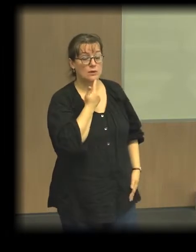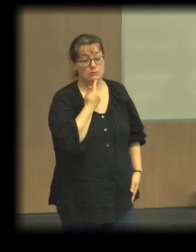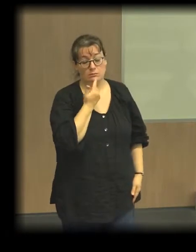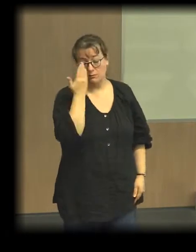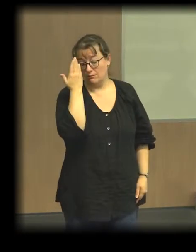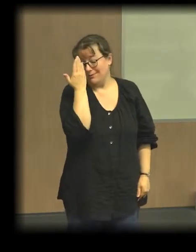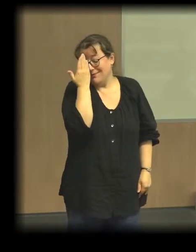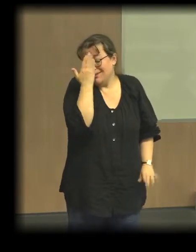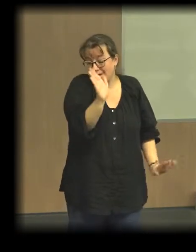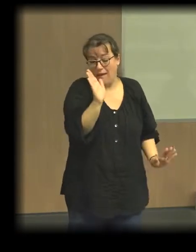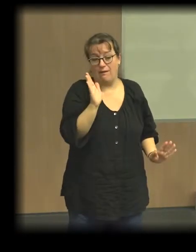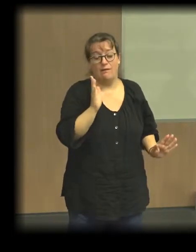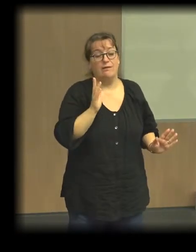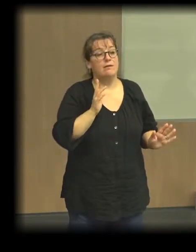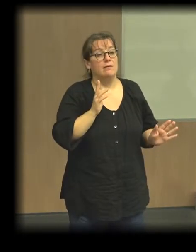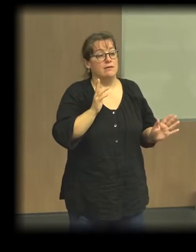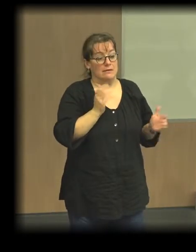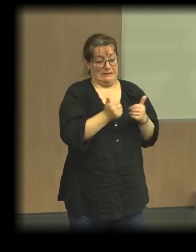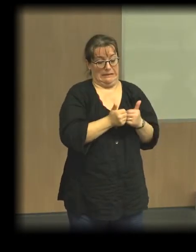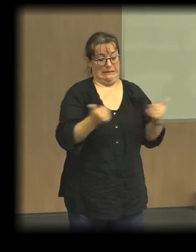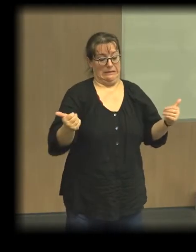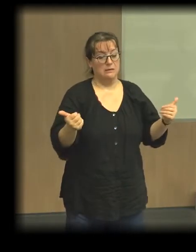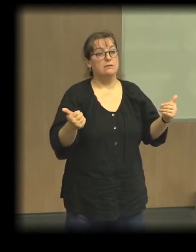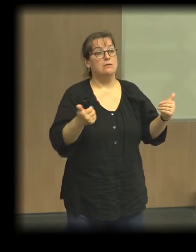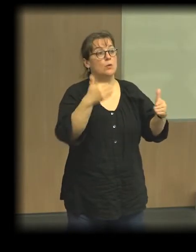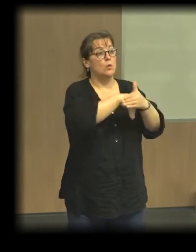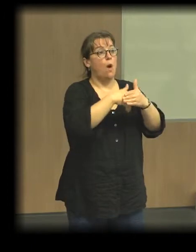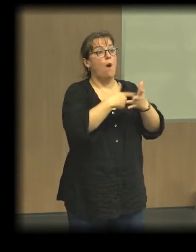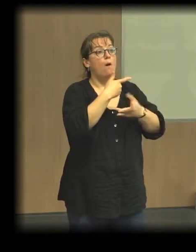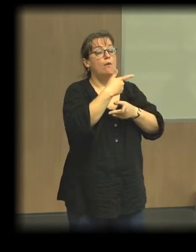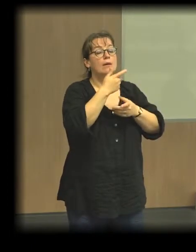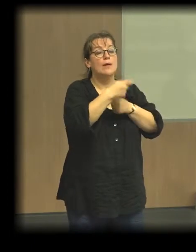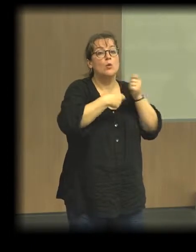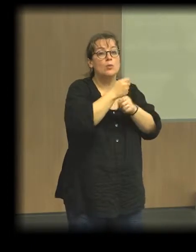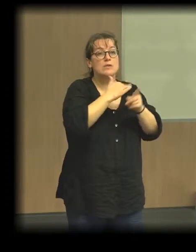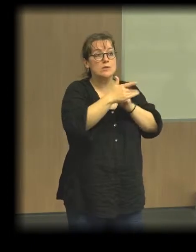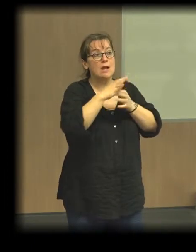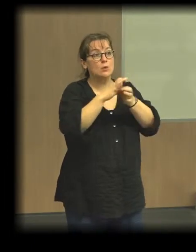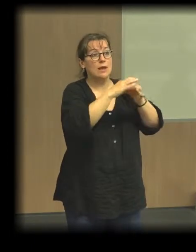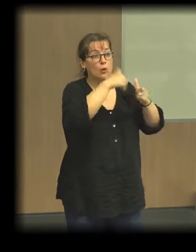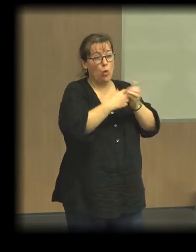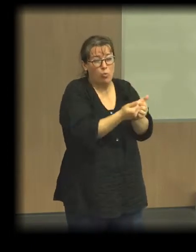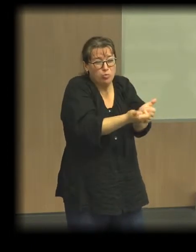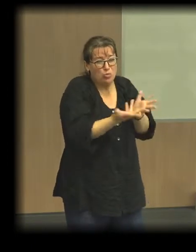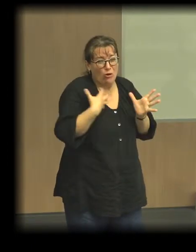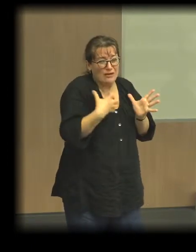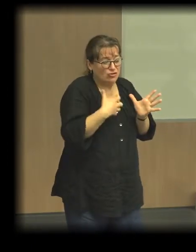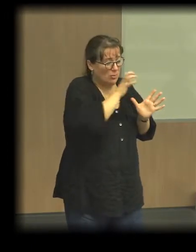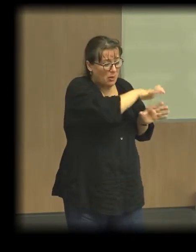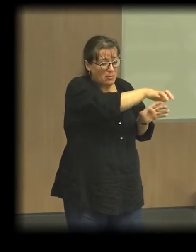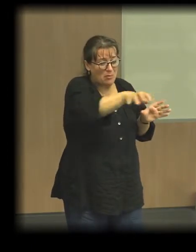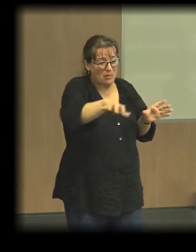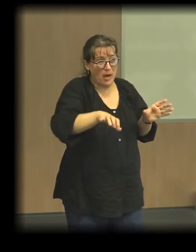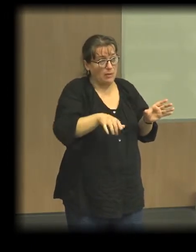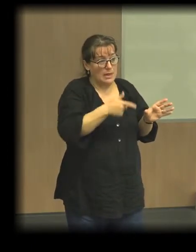très marquée entre les différentes composantes de l'économie sociale et solidaire. Puisque l'on va avoir d'un côté le